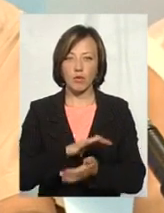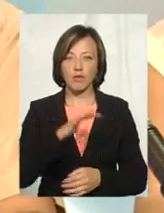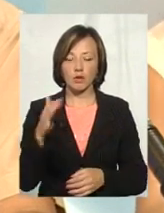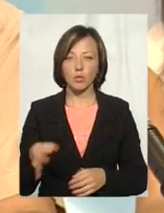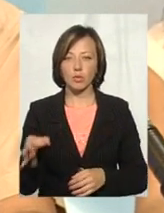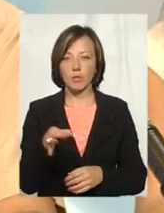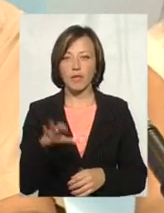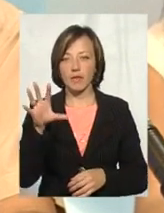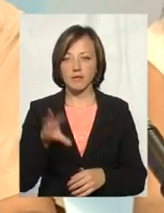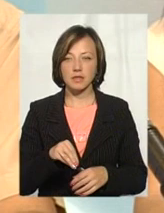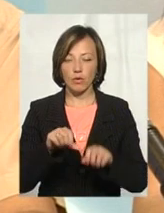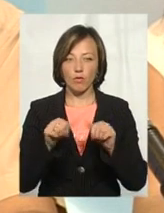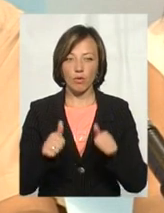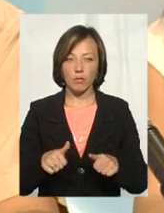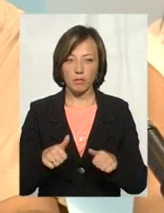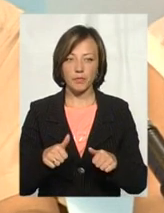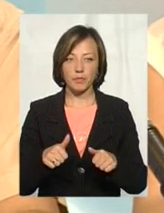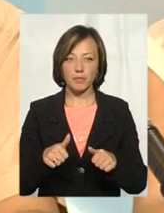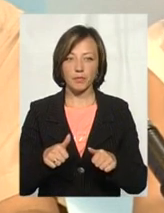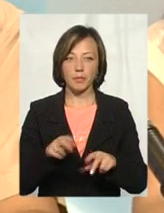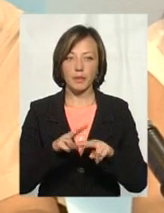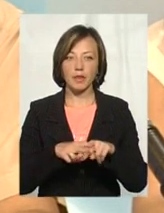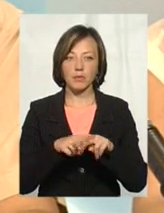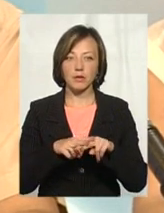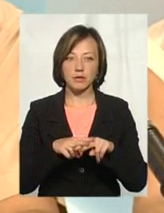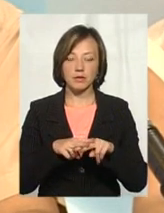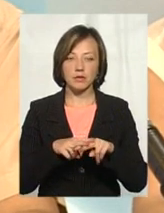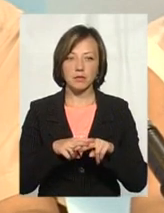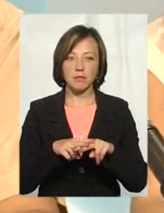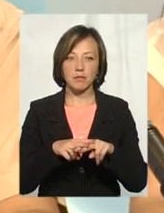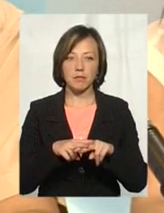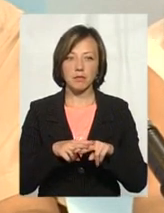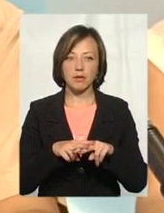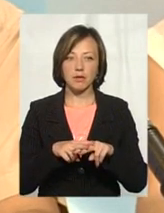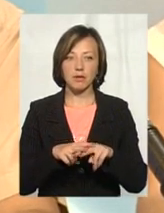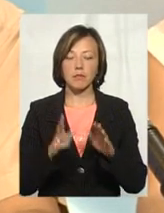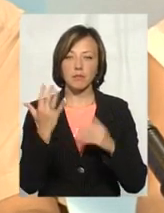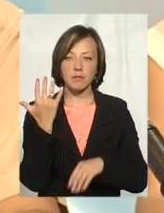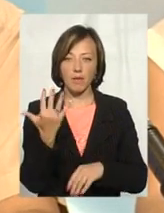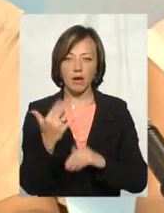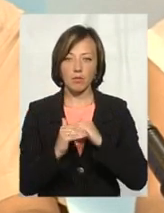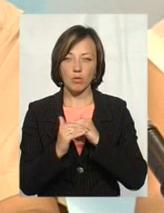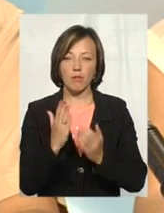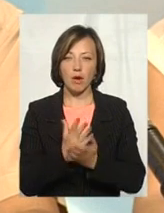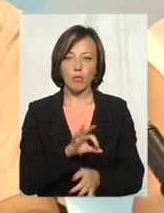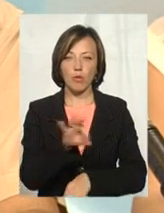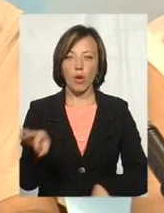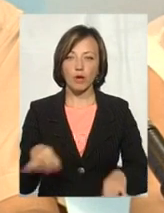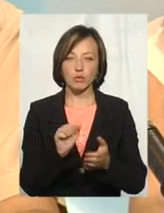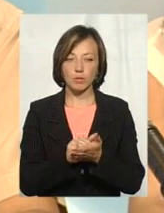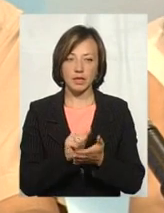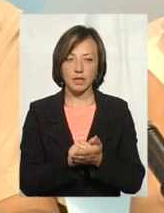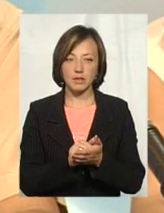відходів області на усі оформлені паспорти і місці видавлення відходів, проте лише 5 полігонів мають проєктну документацію.